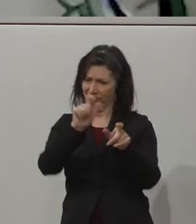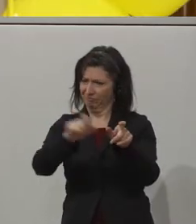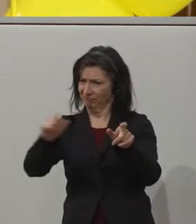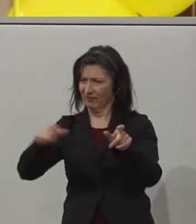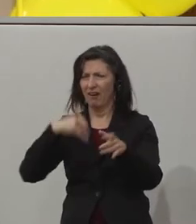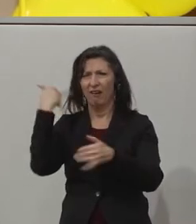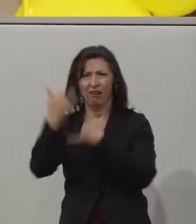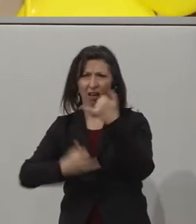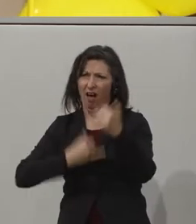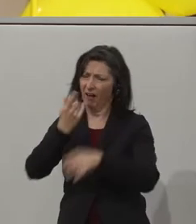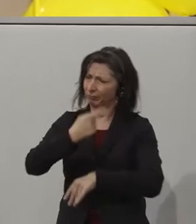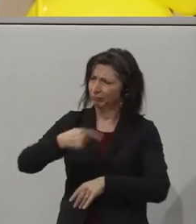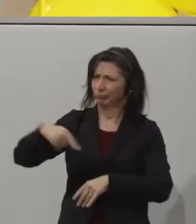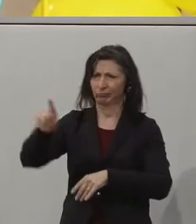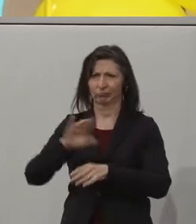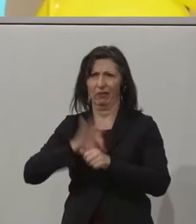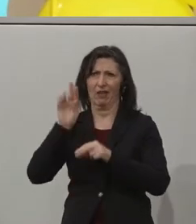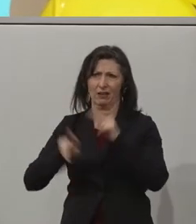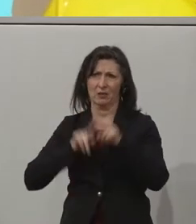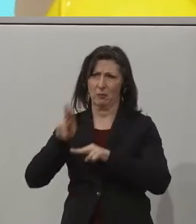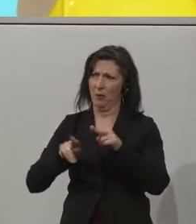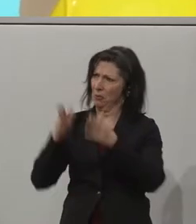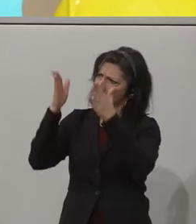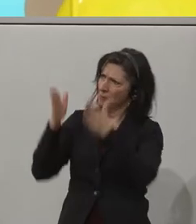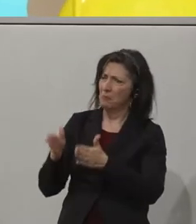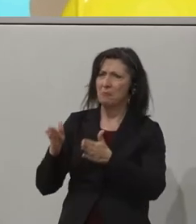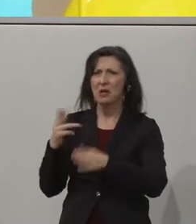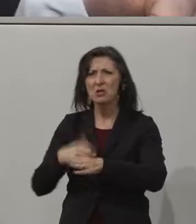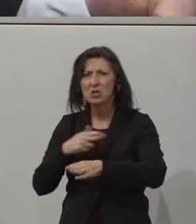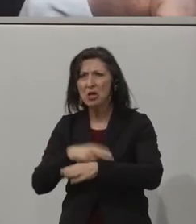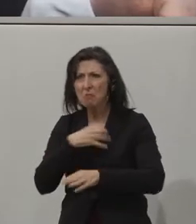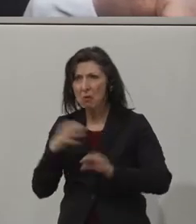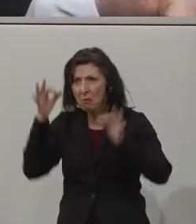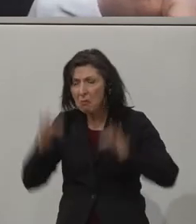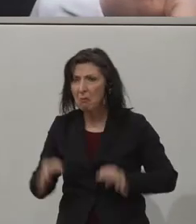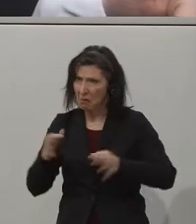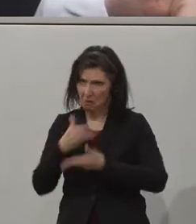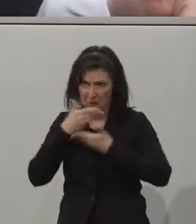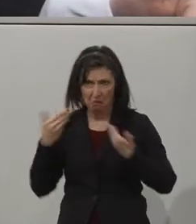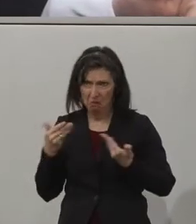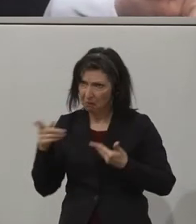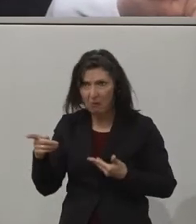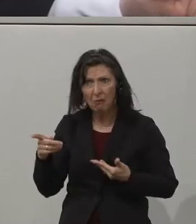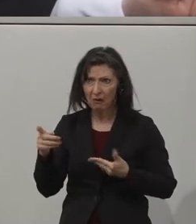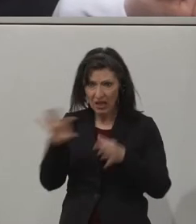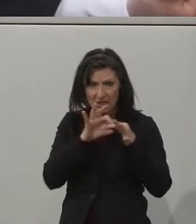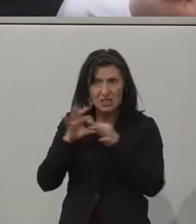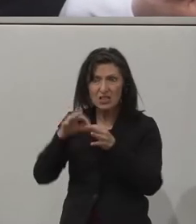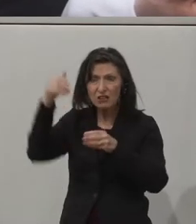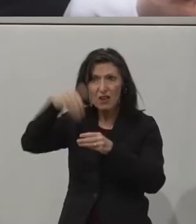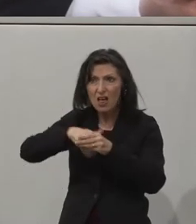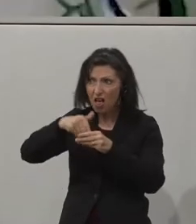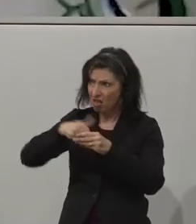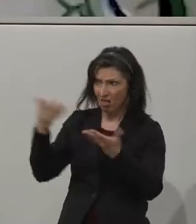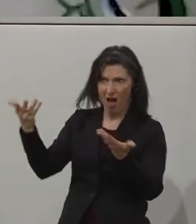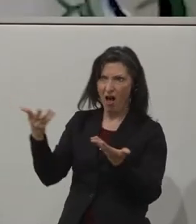and part of their own community. Where we prepare the young people, but we also prepare the businesses. And we work in